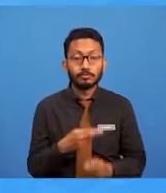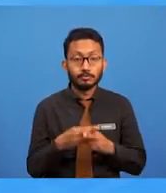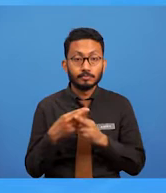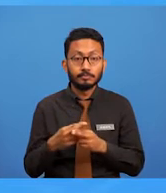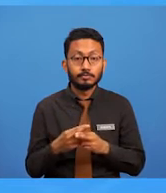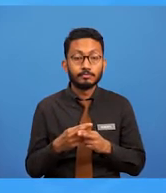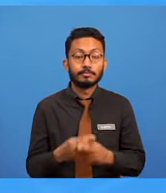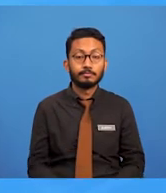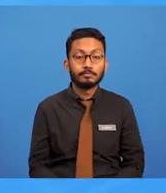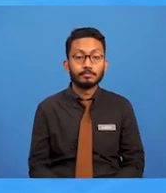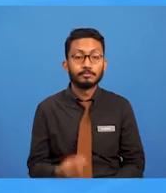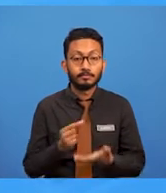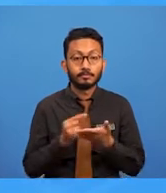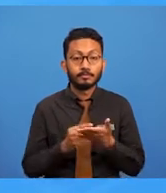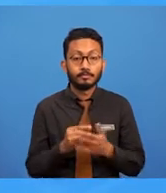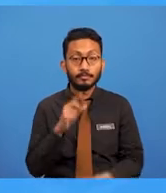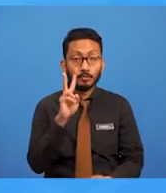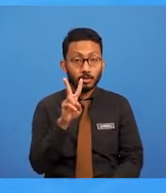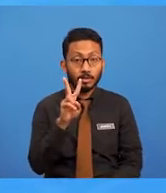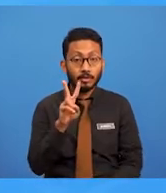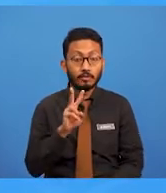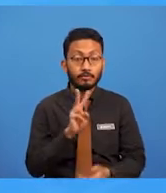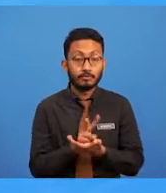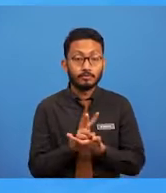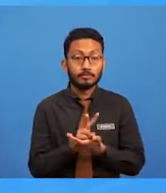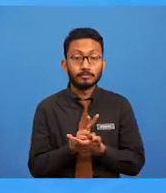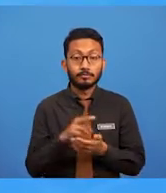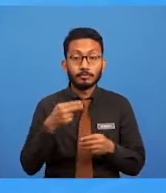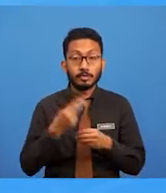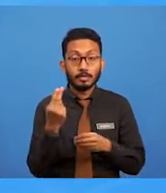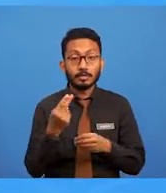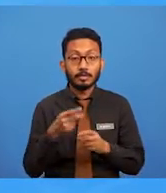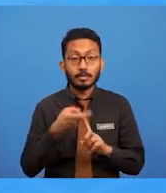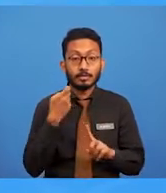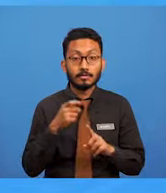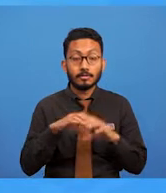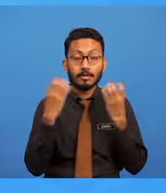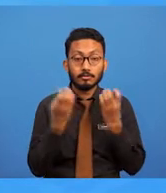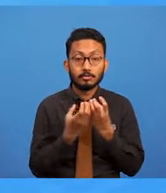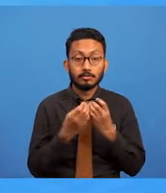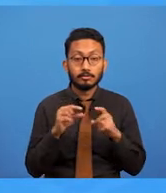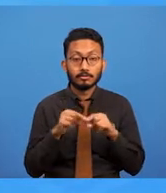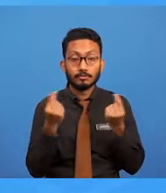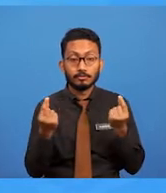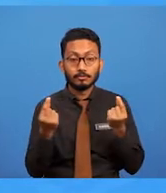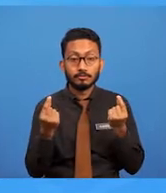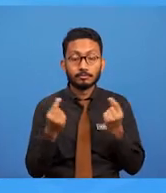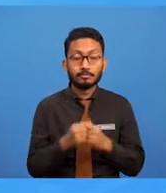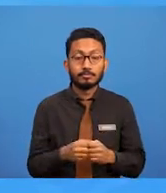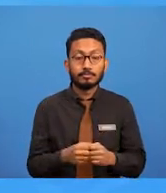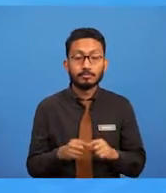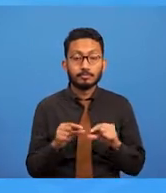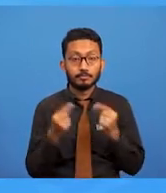Grafik vektor pada dasarnya dihasilkan daripada kumpulan garisan-garisan